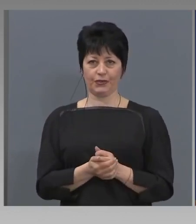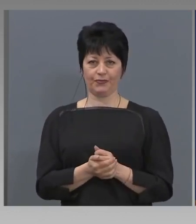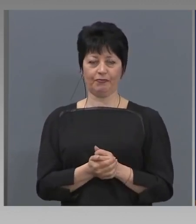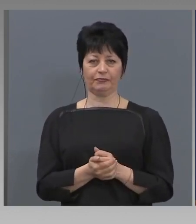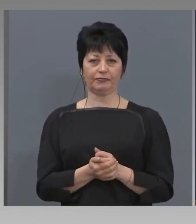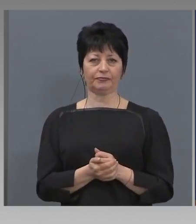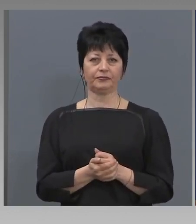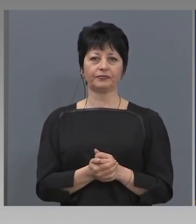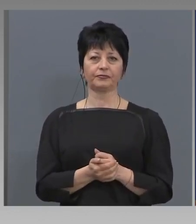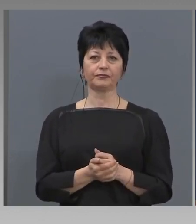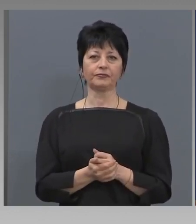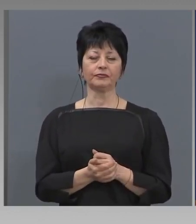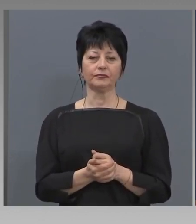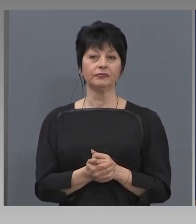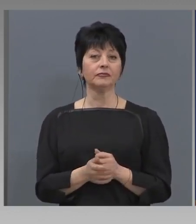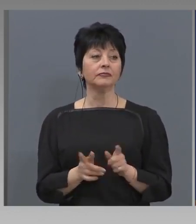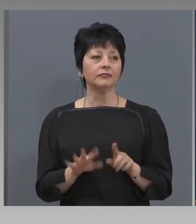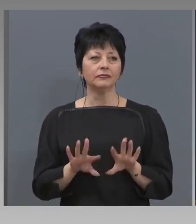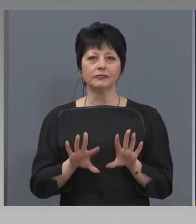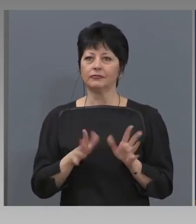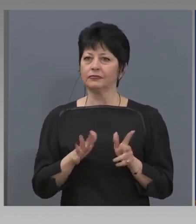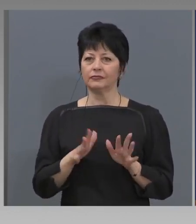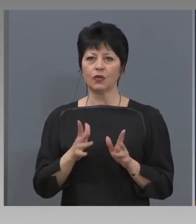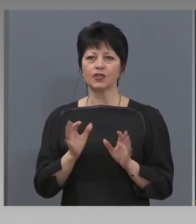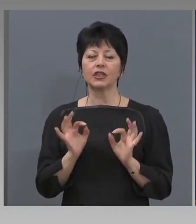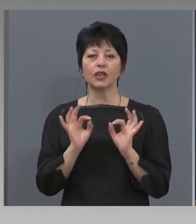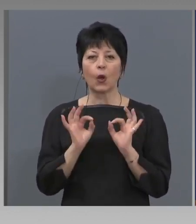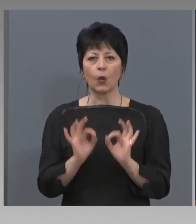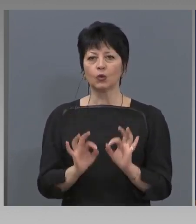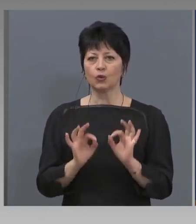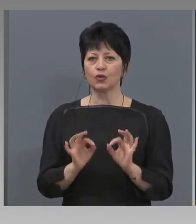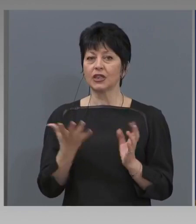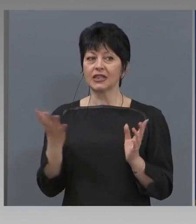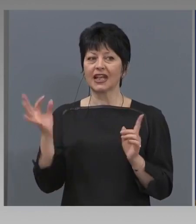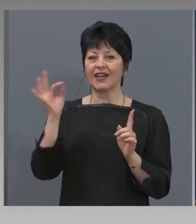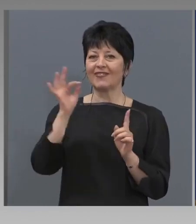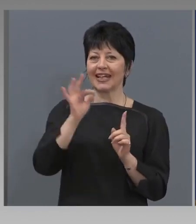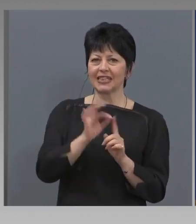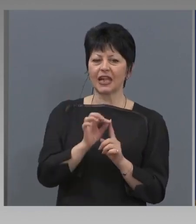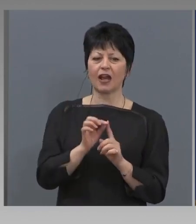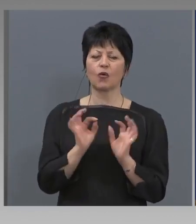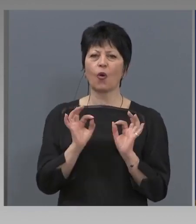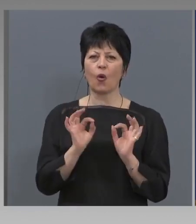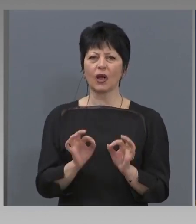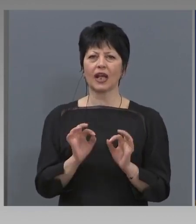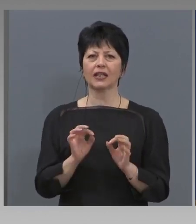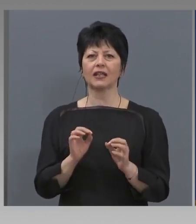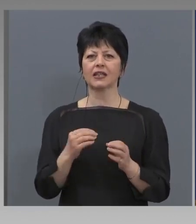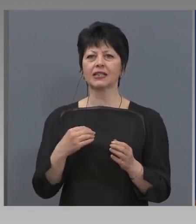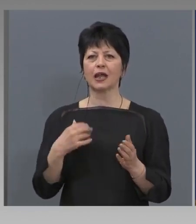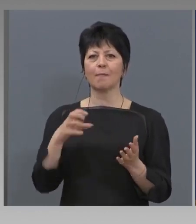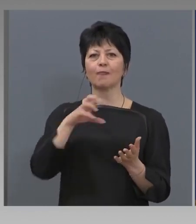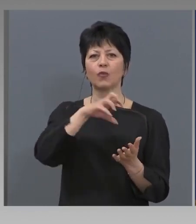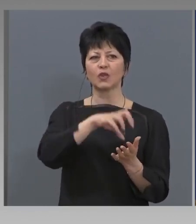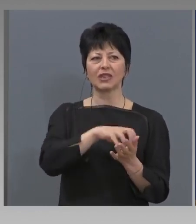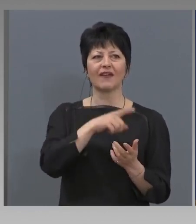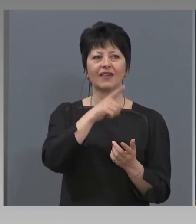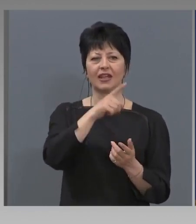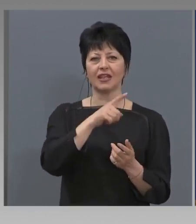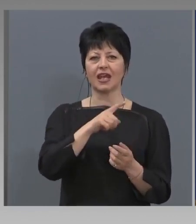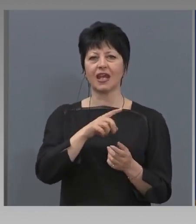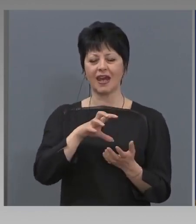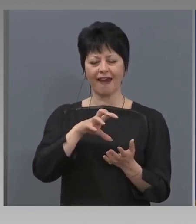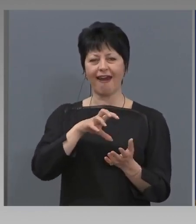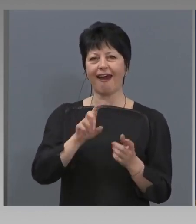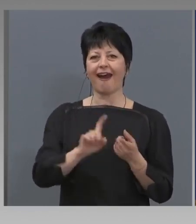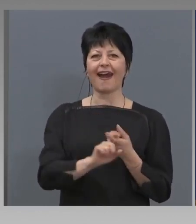Ивомира Пехливанова, Нова телевизия. Можете ли да доточните с каква цел, по-конкретно са поставени тези КПП-та около ромските махали и имате